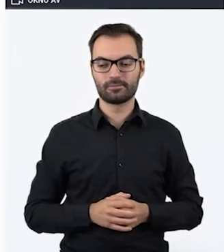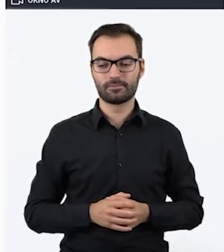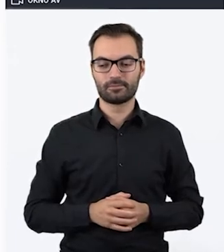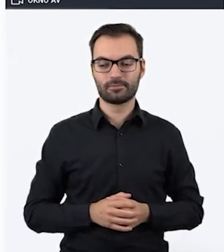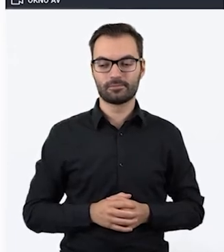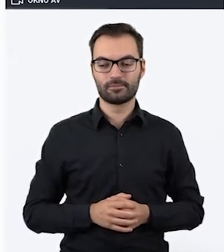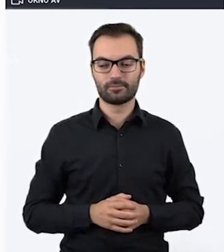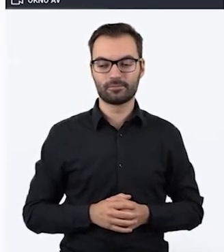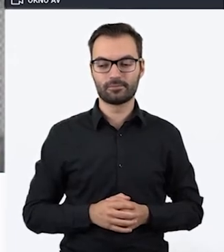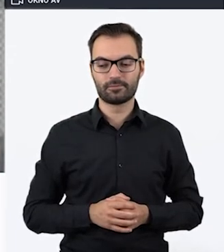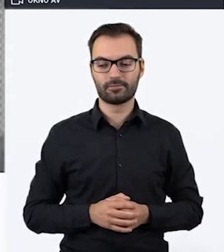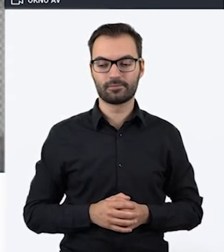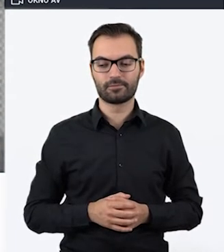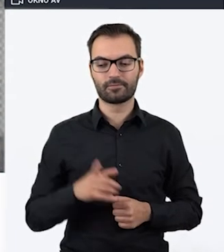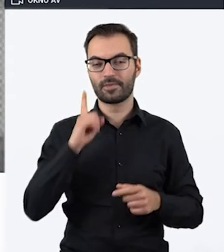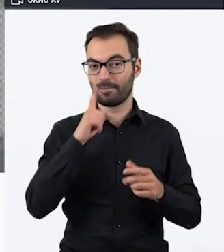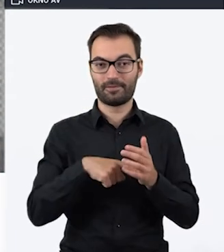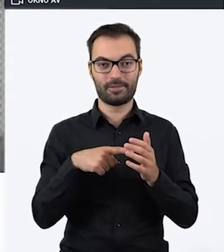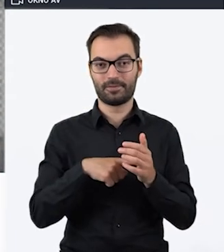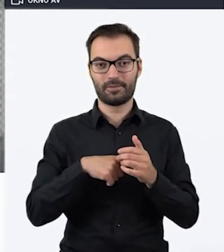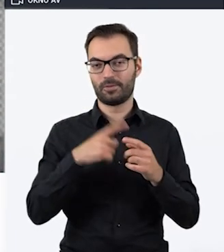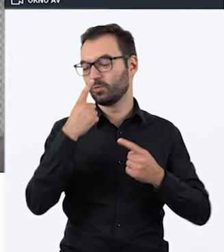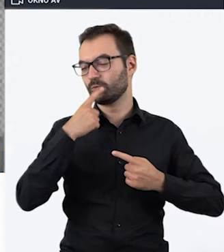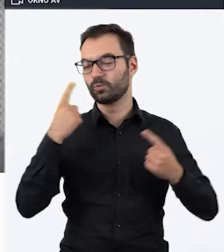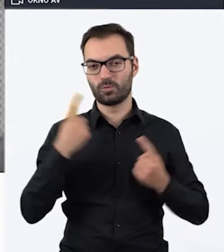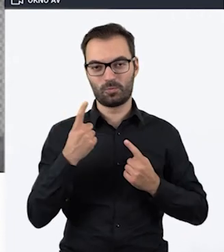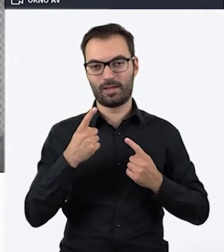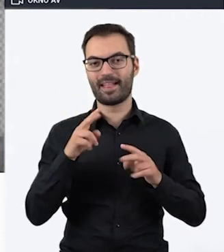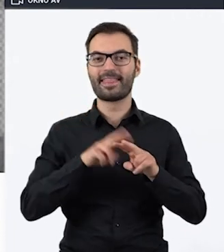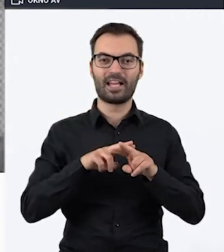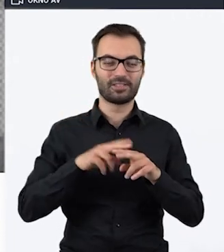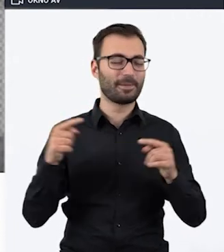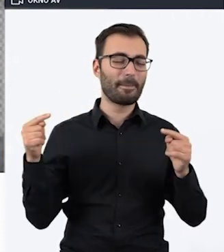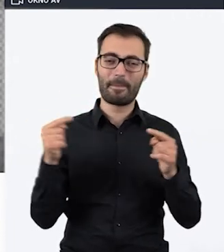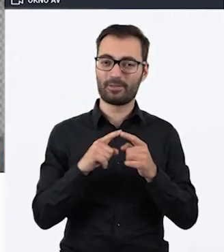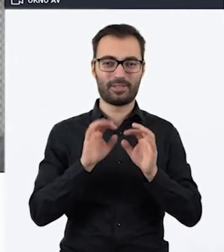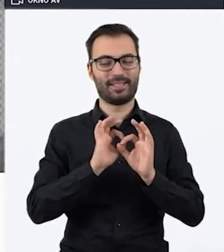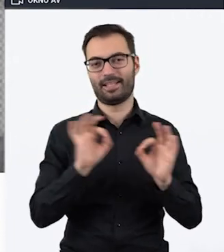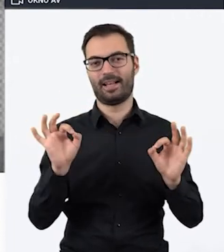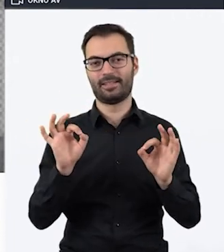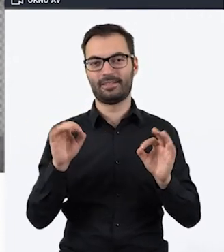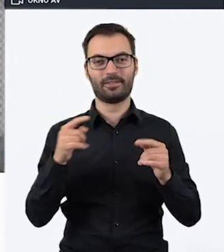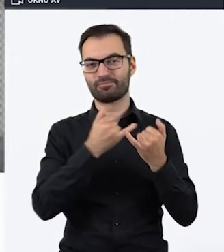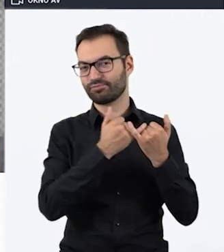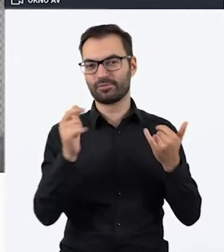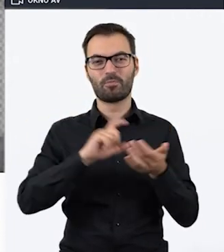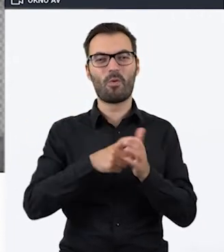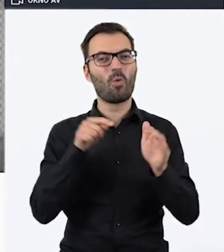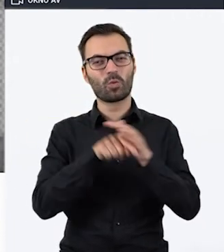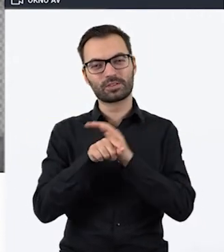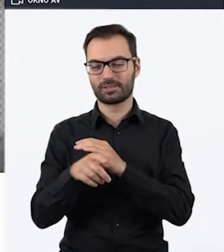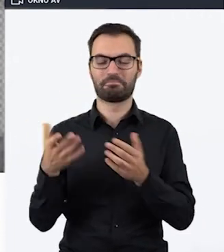Znajdziecie tutaj Państwo naprawdę bazę super narzędzi, które idealnie wpisują się w różne escape roomy.